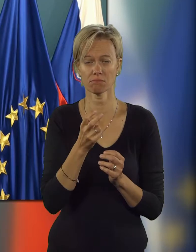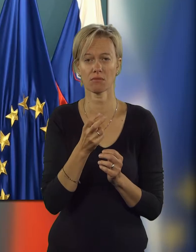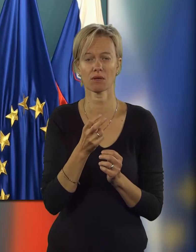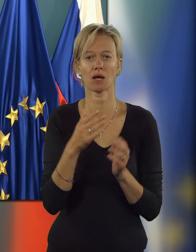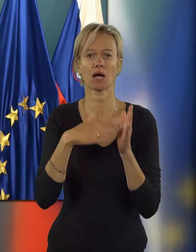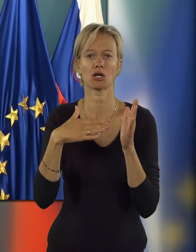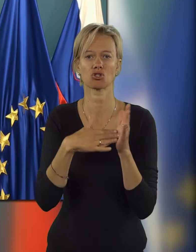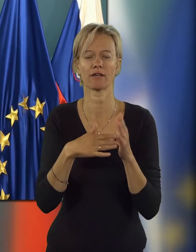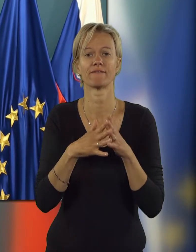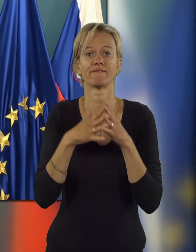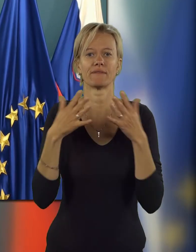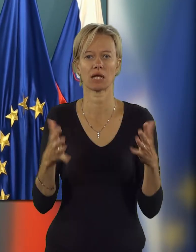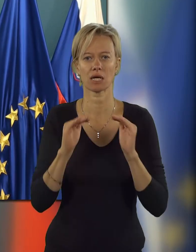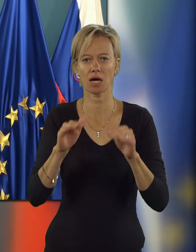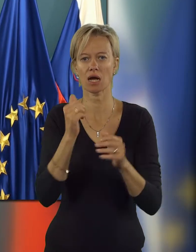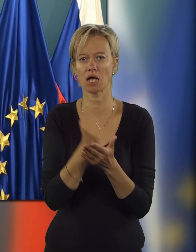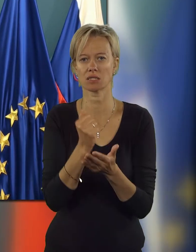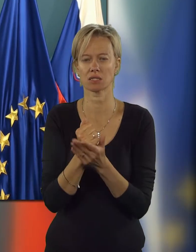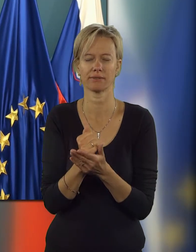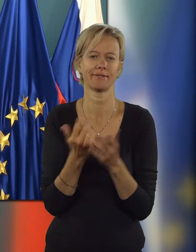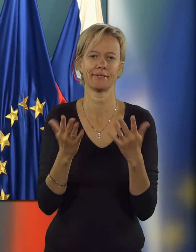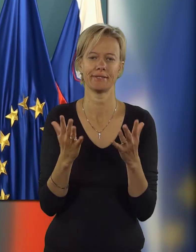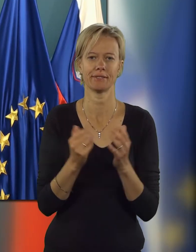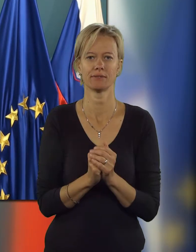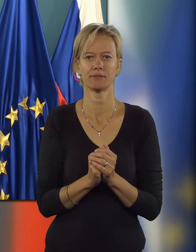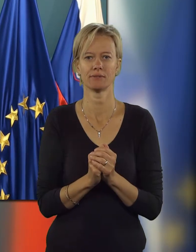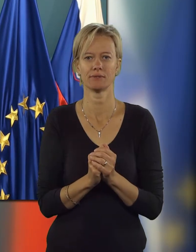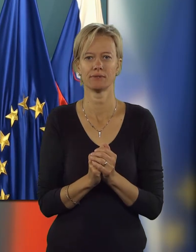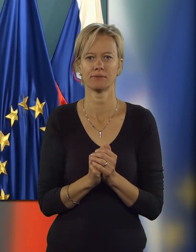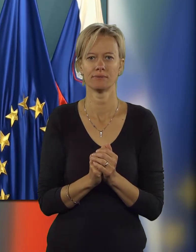Kakšnih velikih garancij ni.